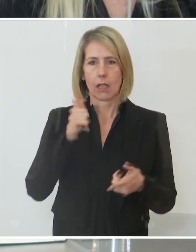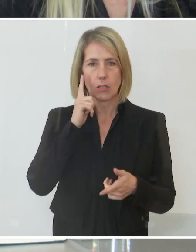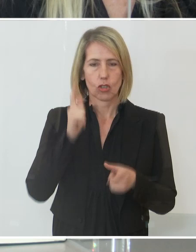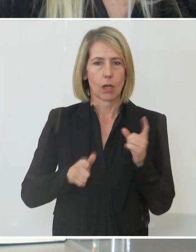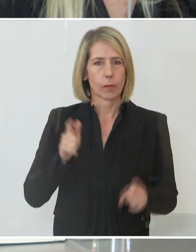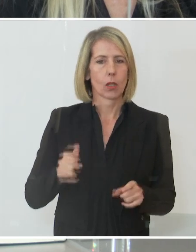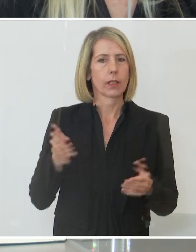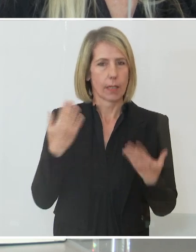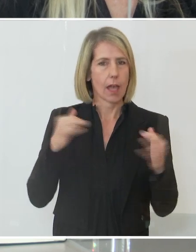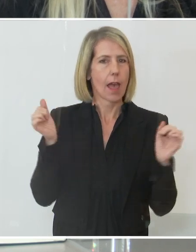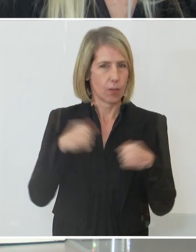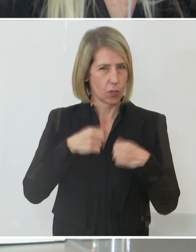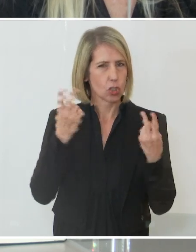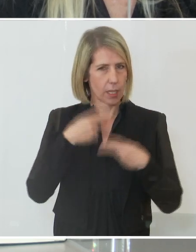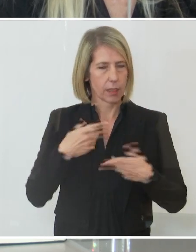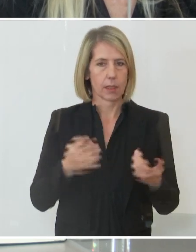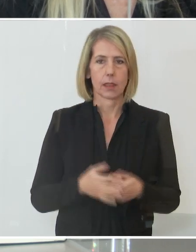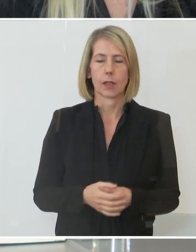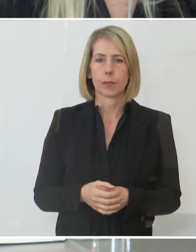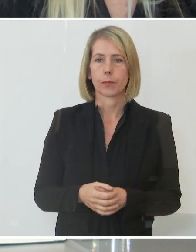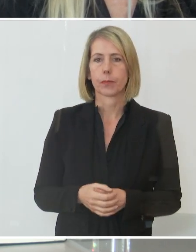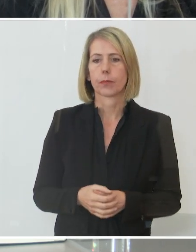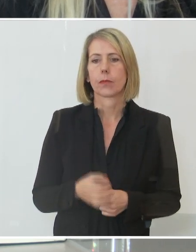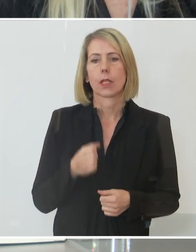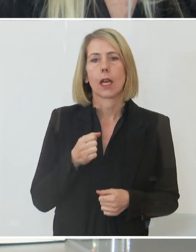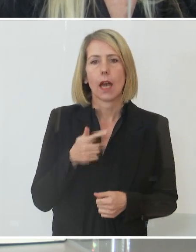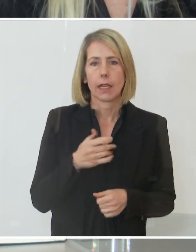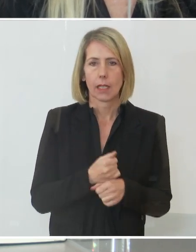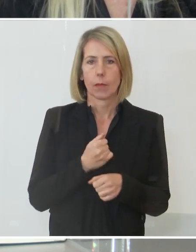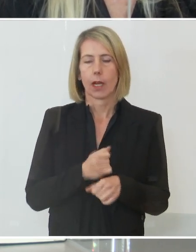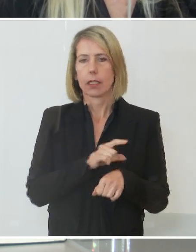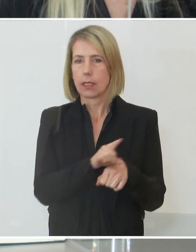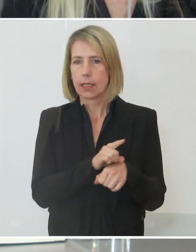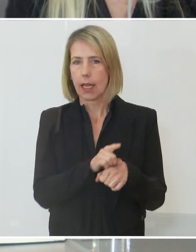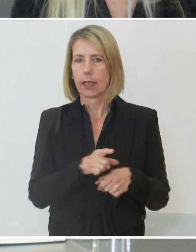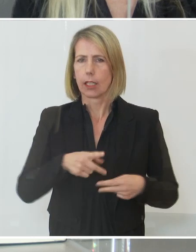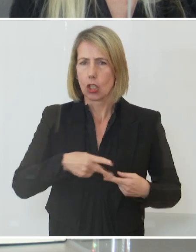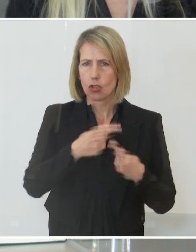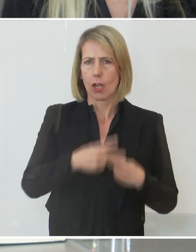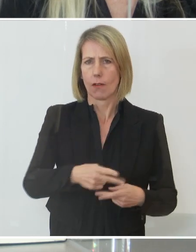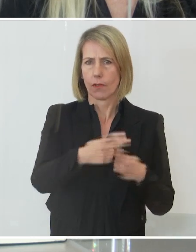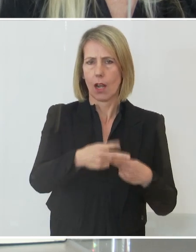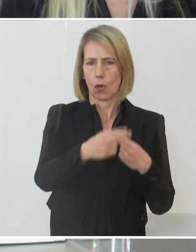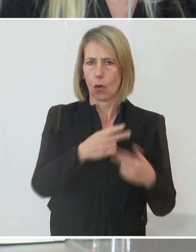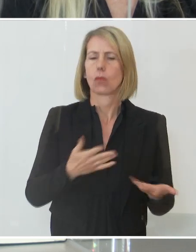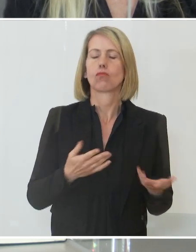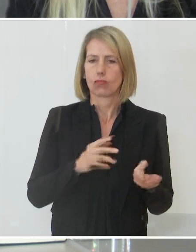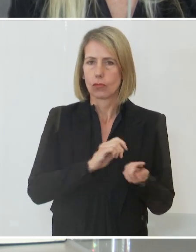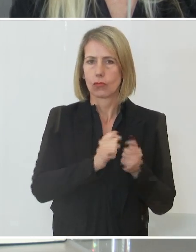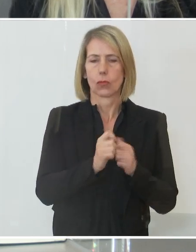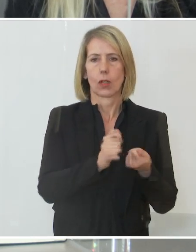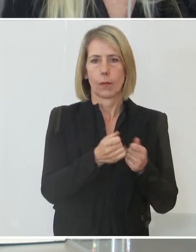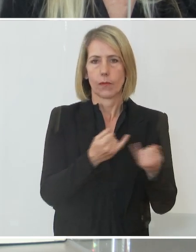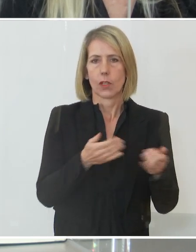weise einverstanden. Manche werden eine Staffelung, eine zeitliche Staffelung vornehmen. Und